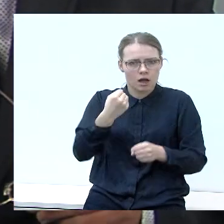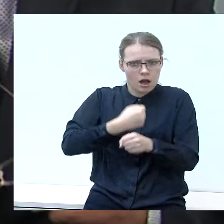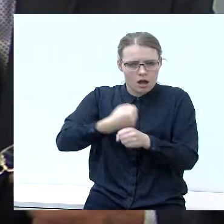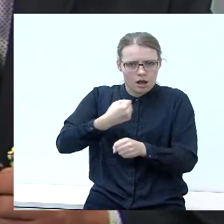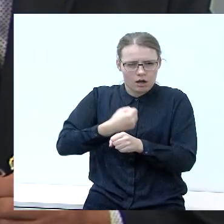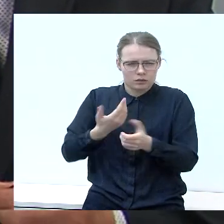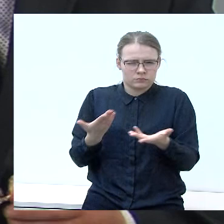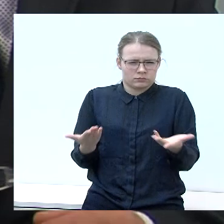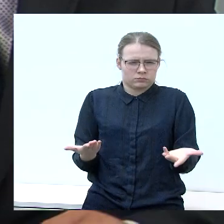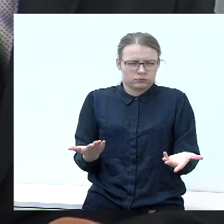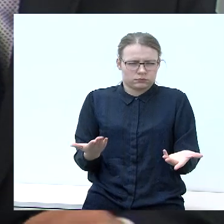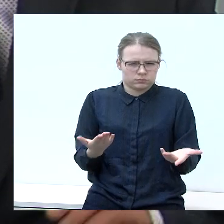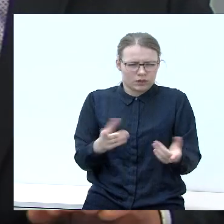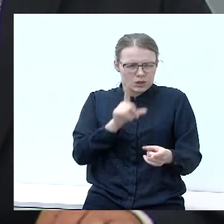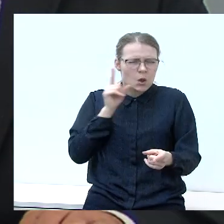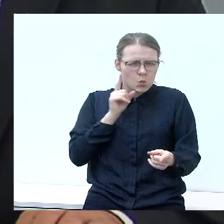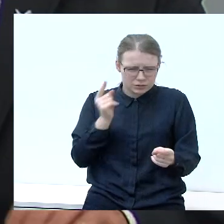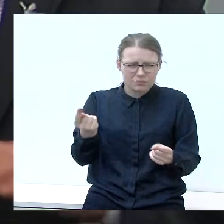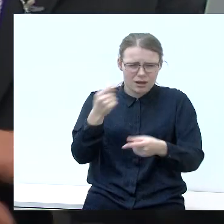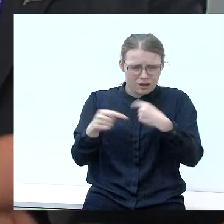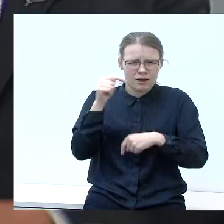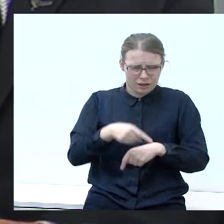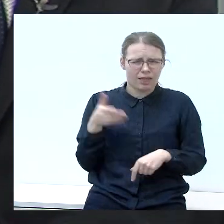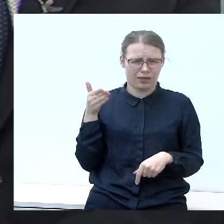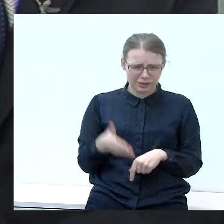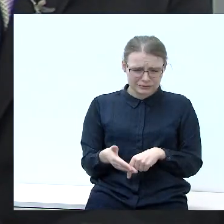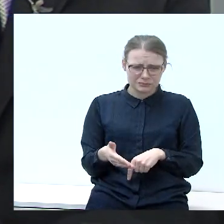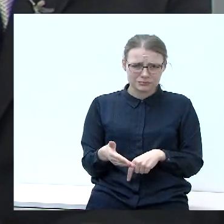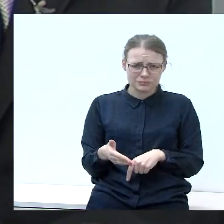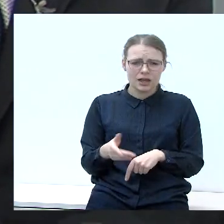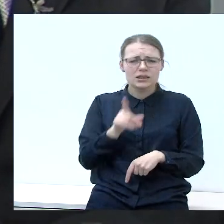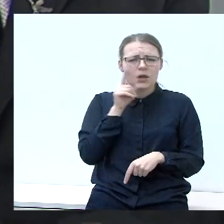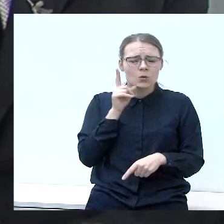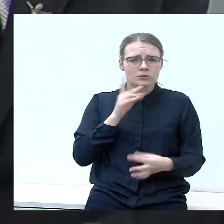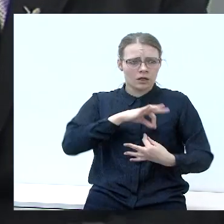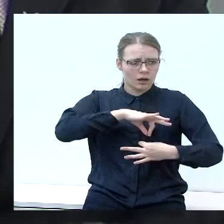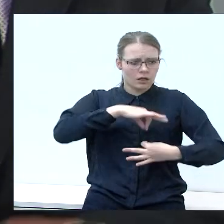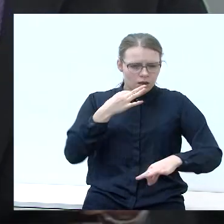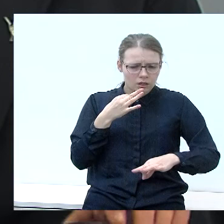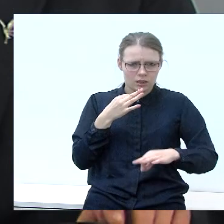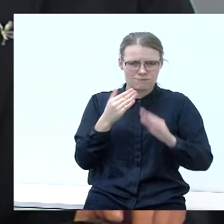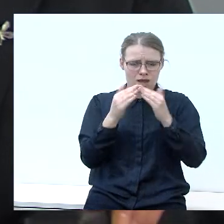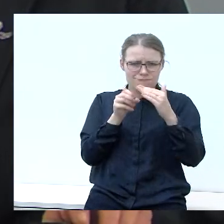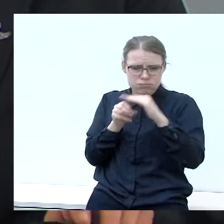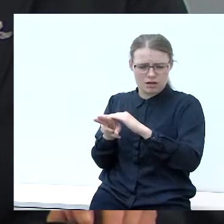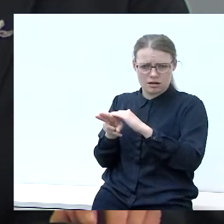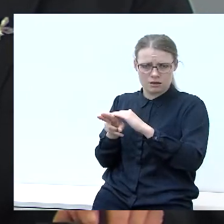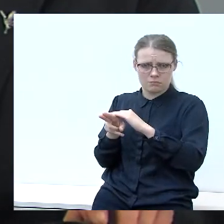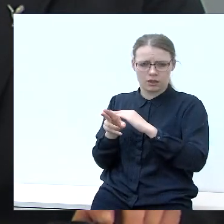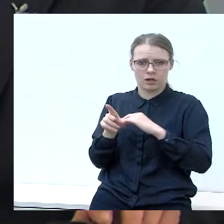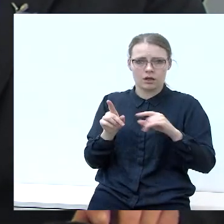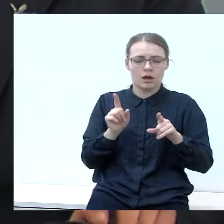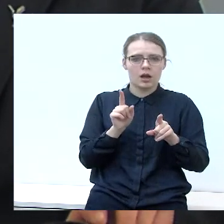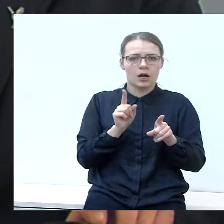apie kokį mes jaunimų sugrįžimą kalbam. Jie išsigasta ir pabėga iš to mūsų miestėlių. Mes jį nesistengiam